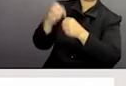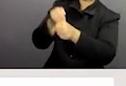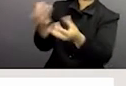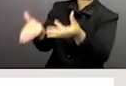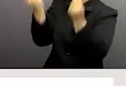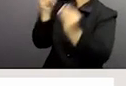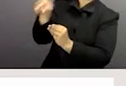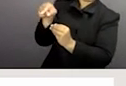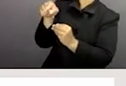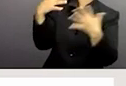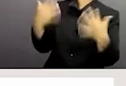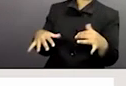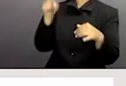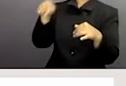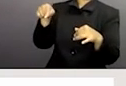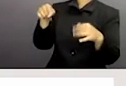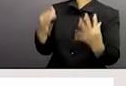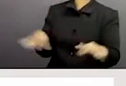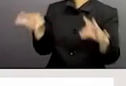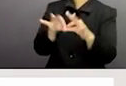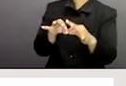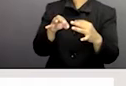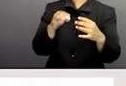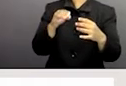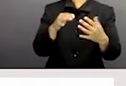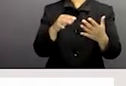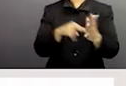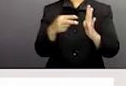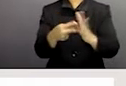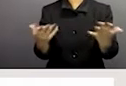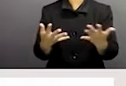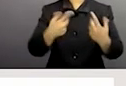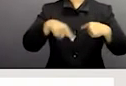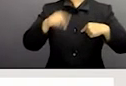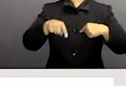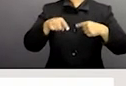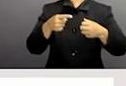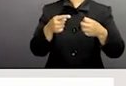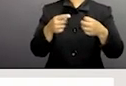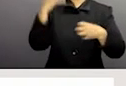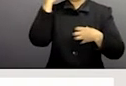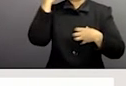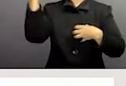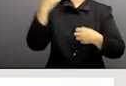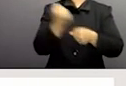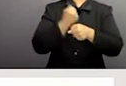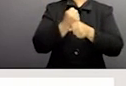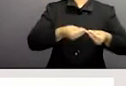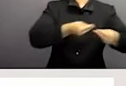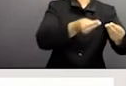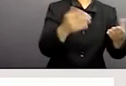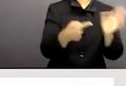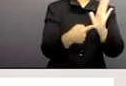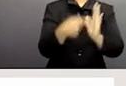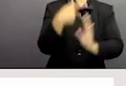pas toujours se focaliser sur la fin de la production ou des États qui sont en train de